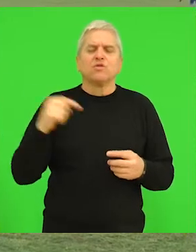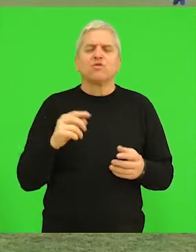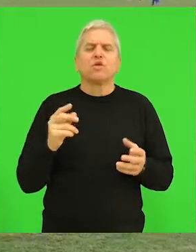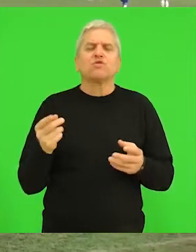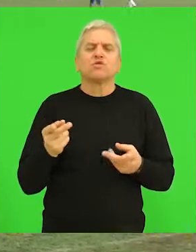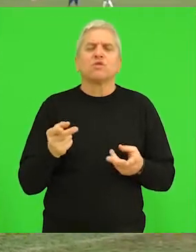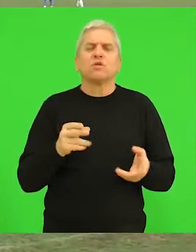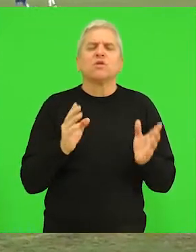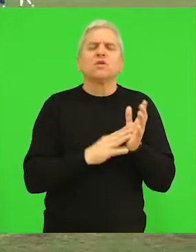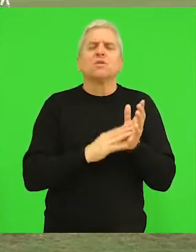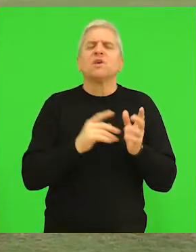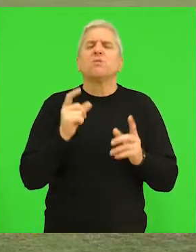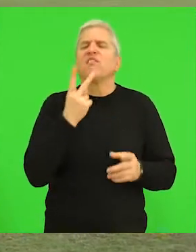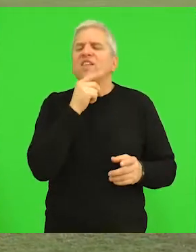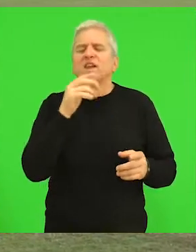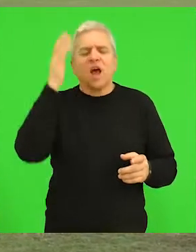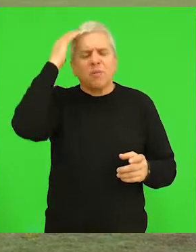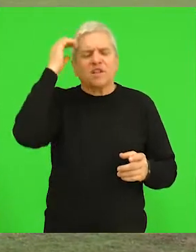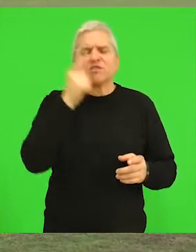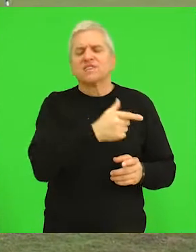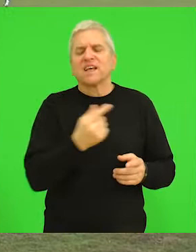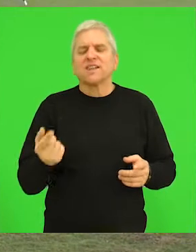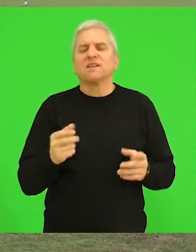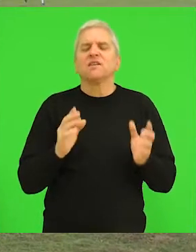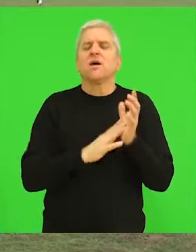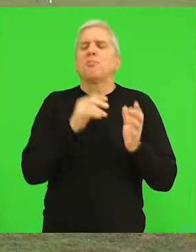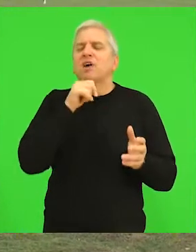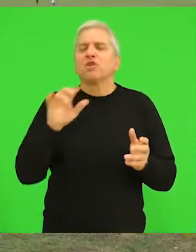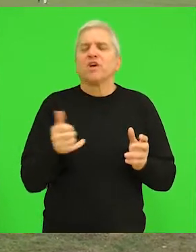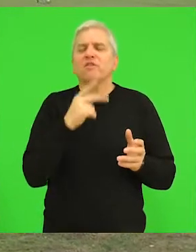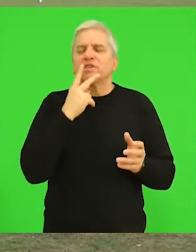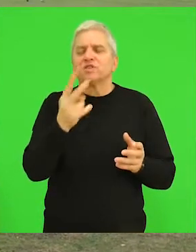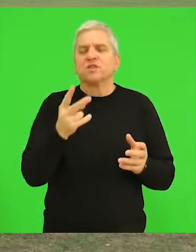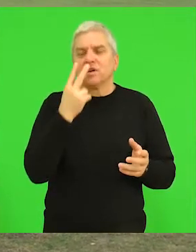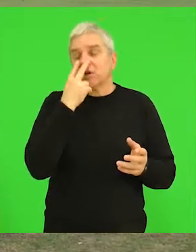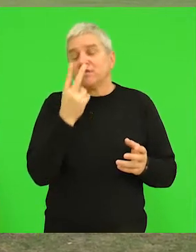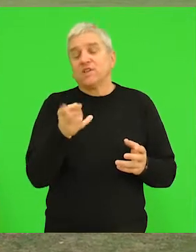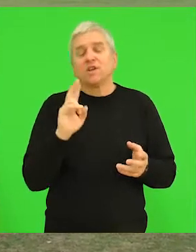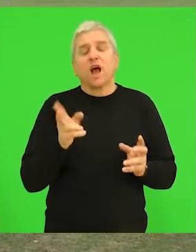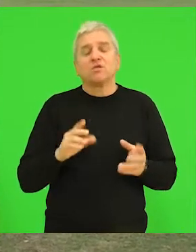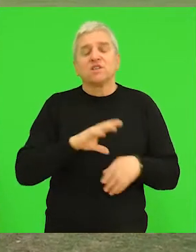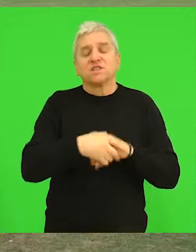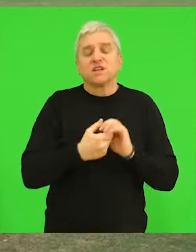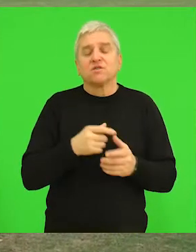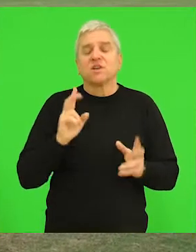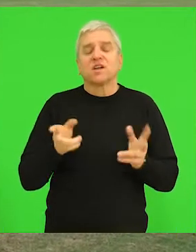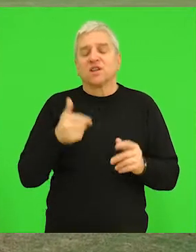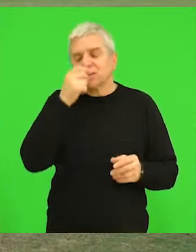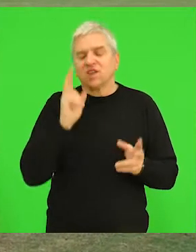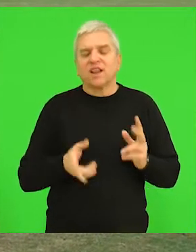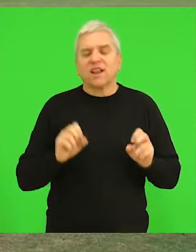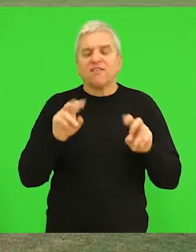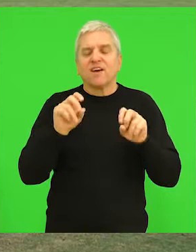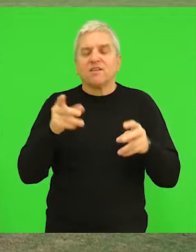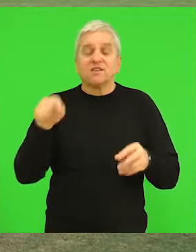došao je Mimo Vender iz Petrovog sela tu je Marojević sad ćemo vidjeti da li će zadovoljiti to što trener